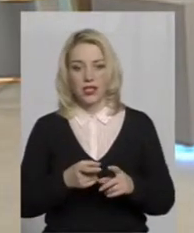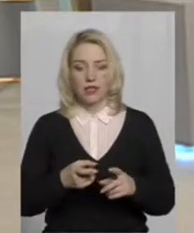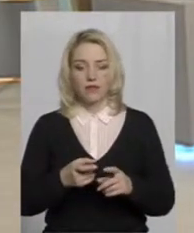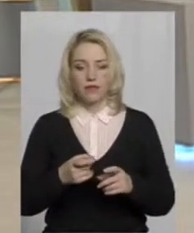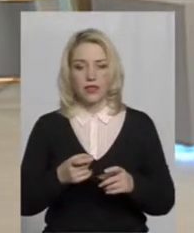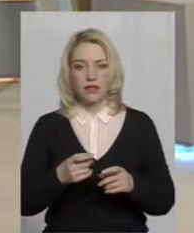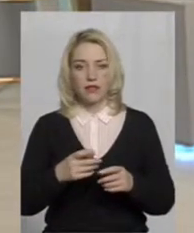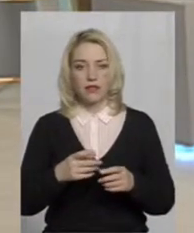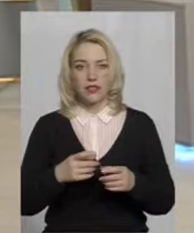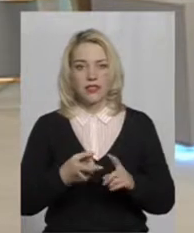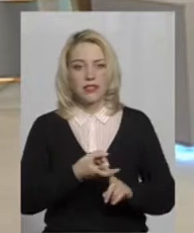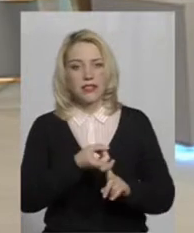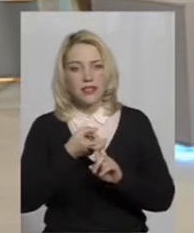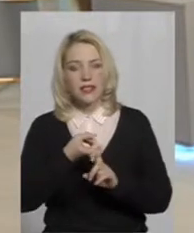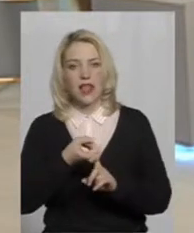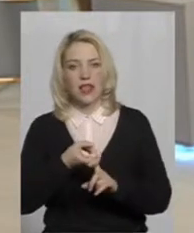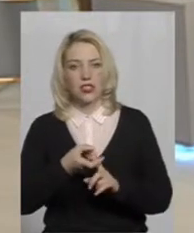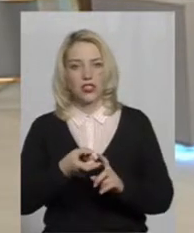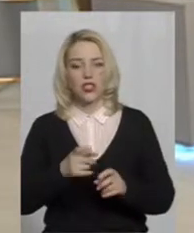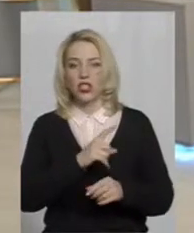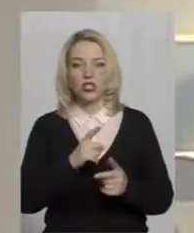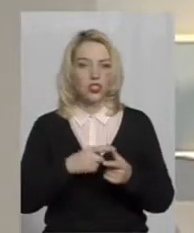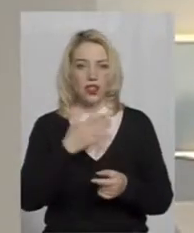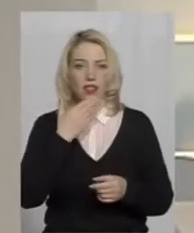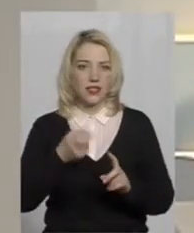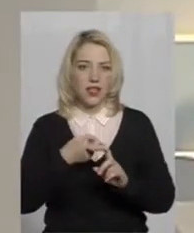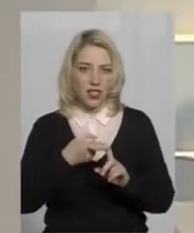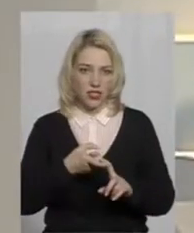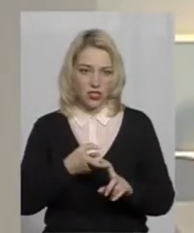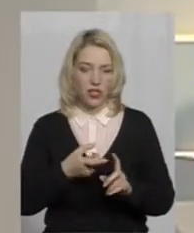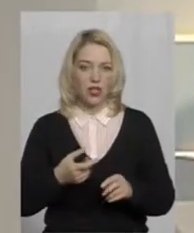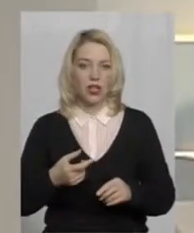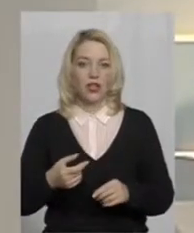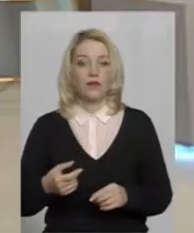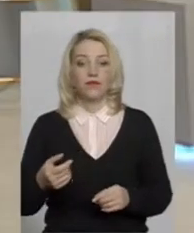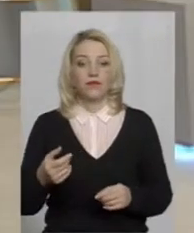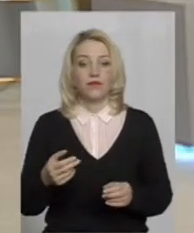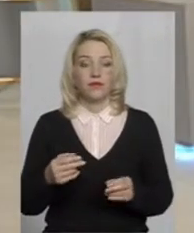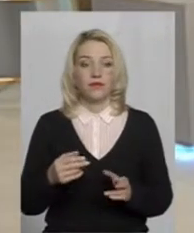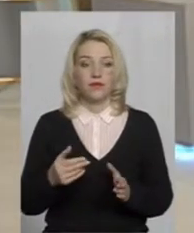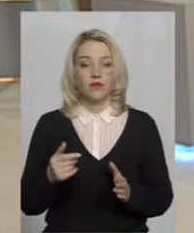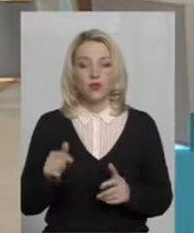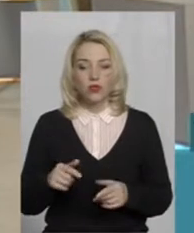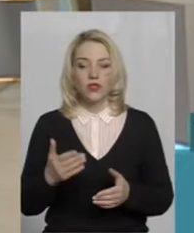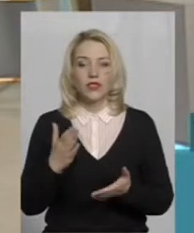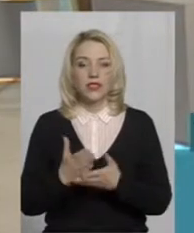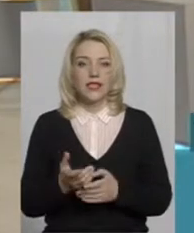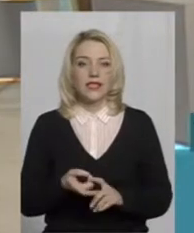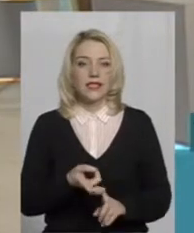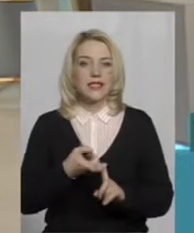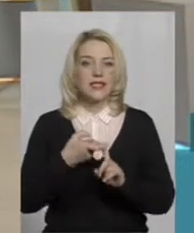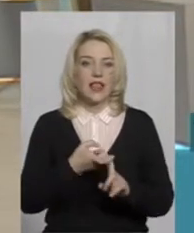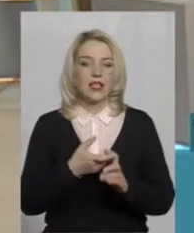чи незалежний? І в основному, від чого це залежить? Ну, тут залежить, звісно,